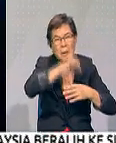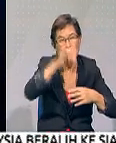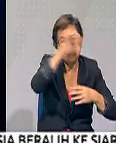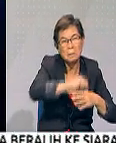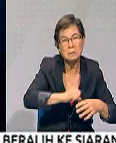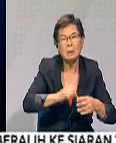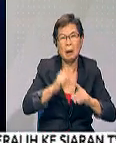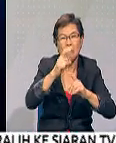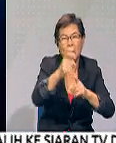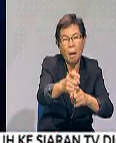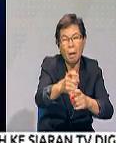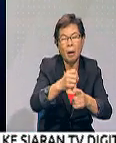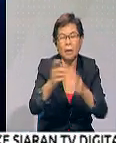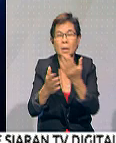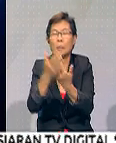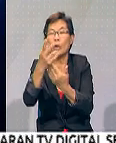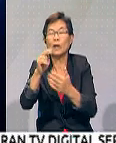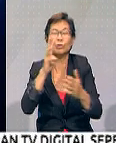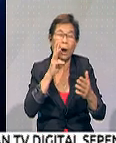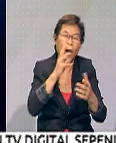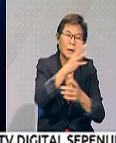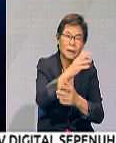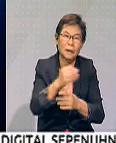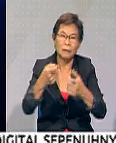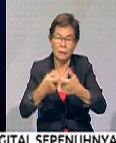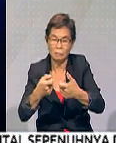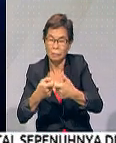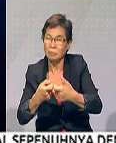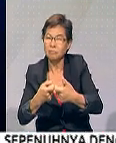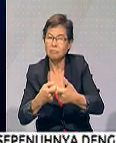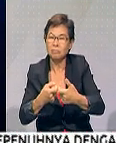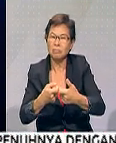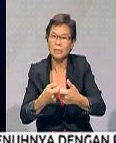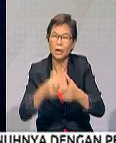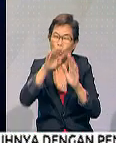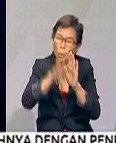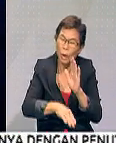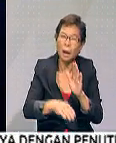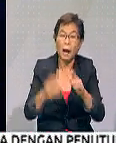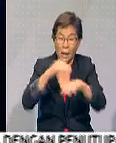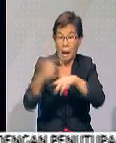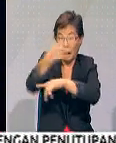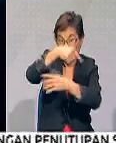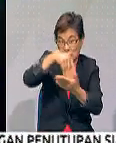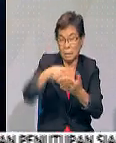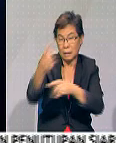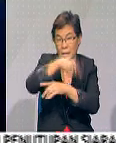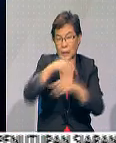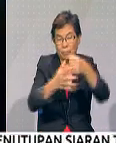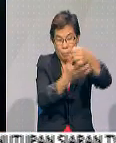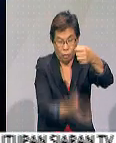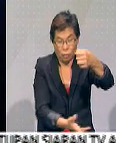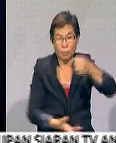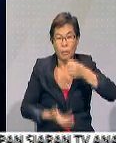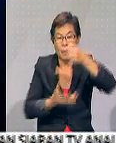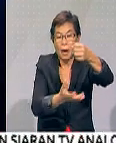pemberian ataupun kemudahan seperti air dan tenaga elektrik kan. Tapi hari ini kalau kita lihat peruntukan yang telah